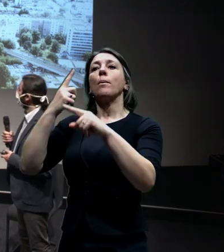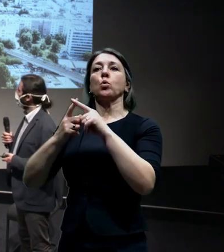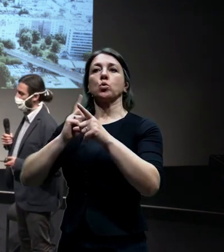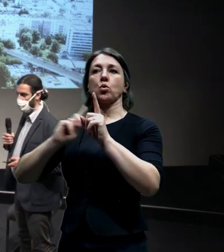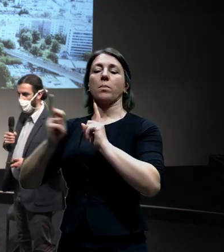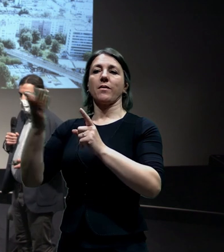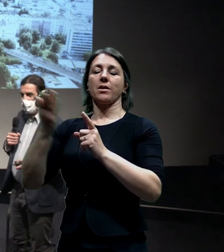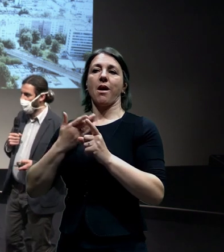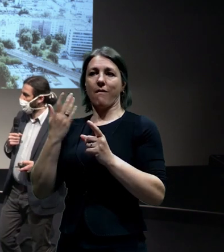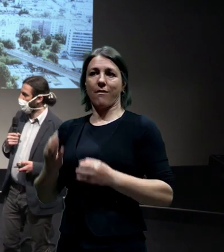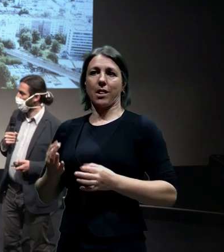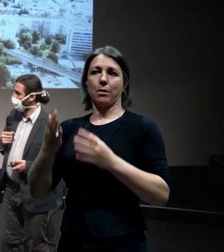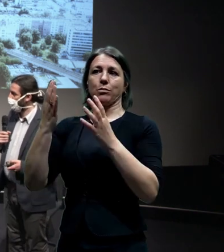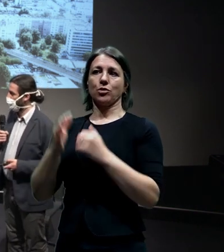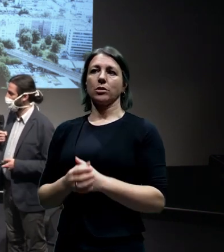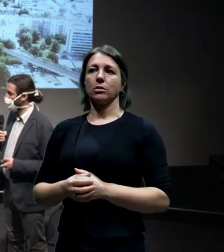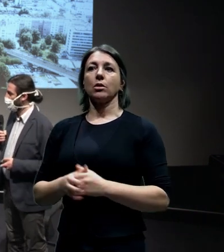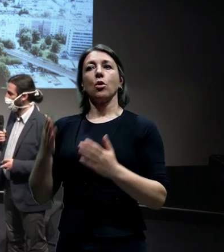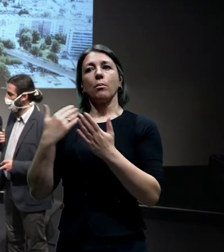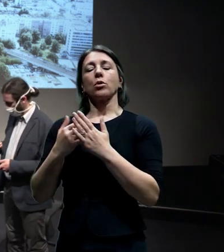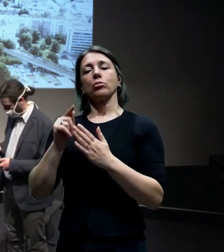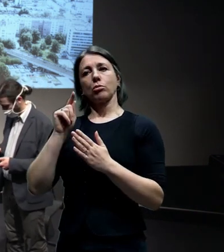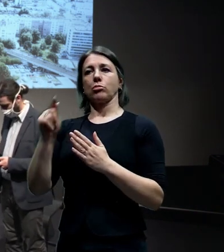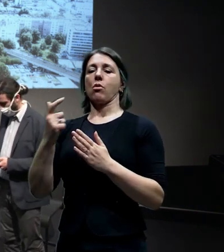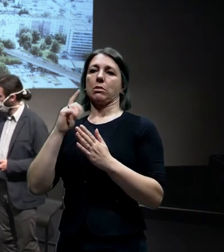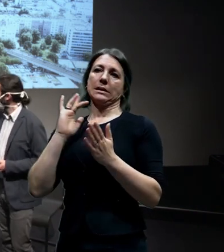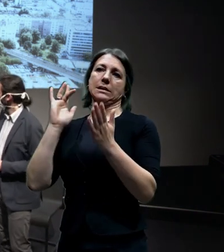Takže tímto za mě děkuji.